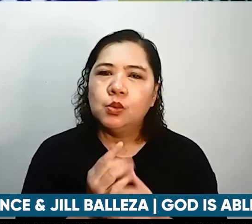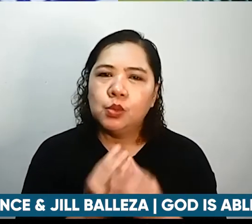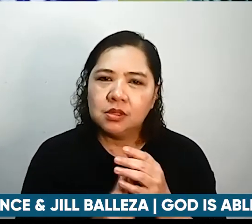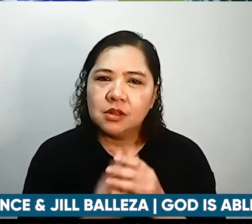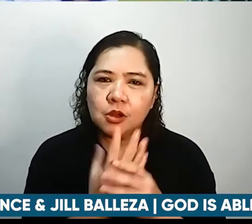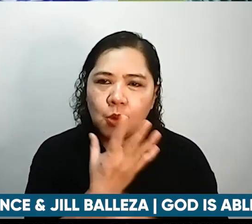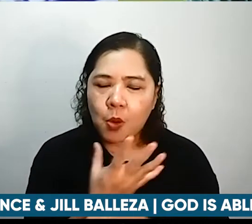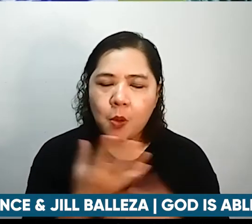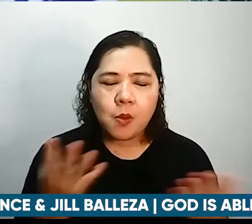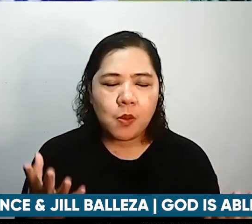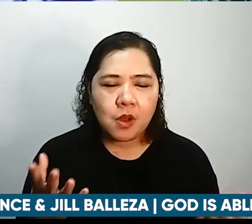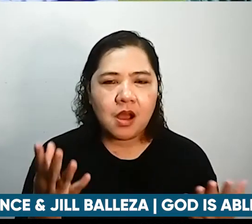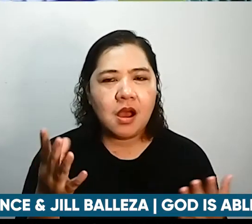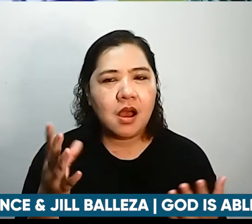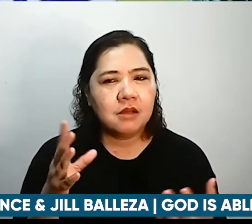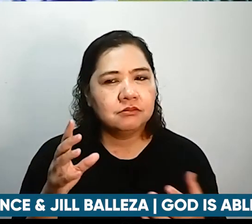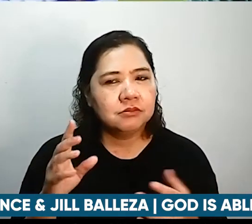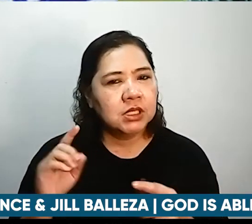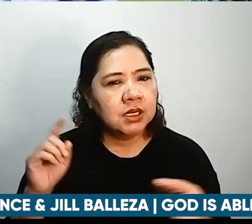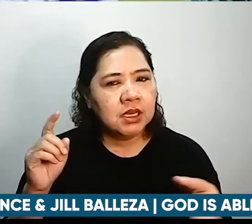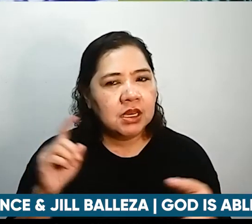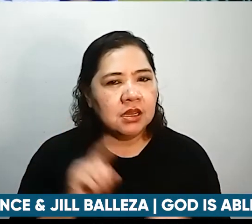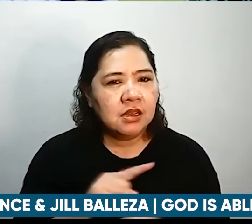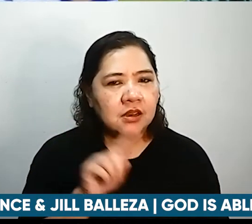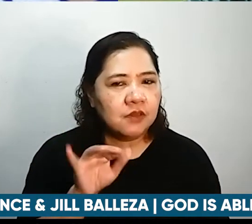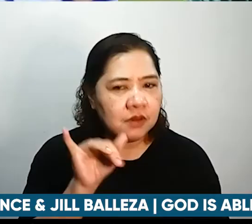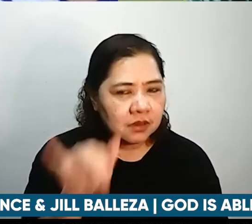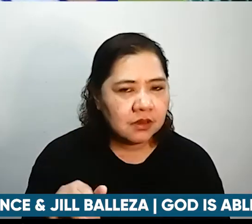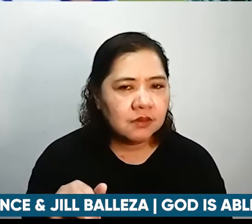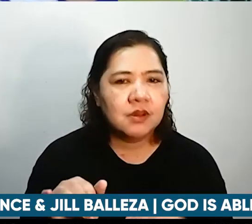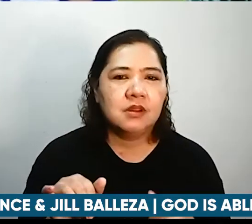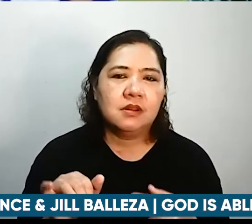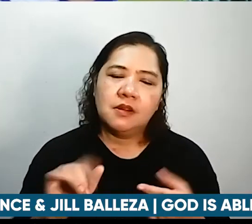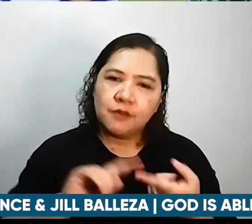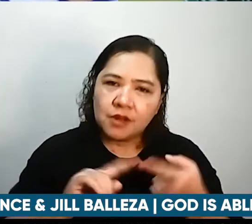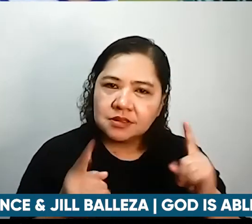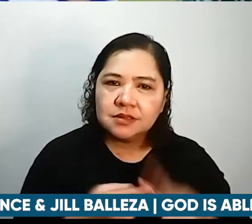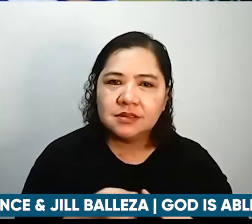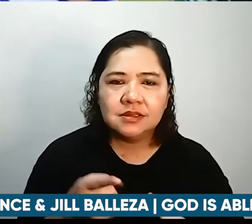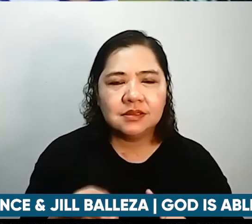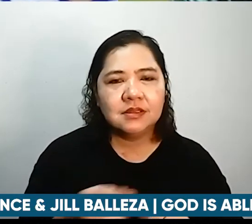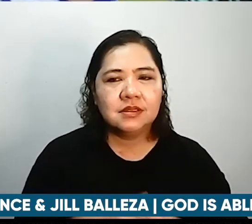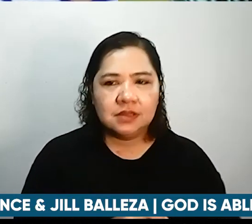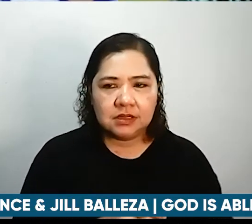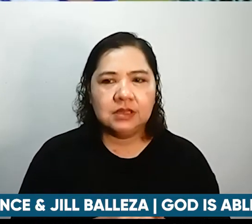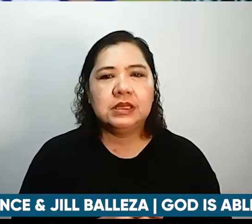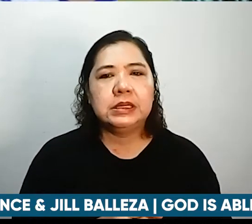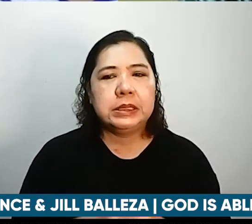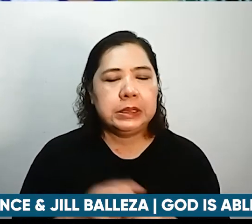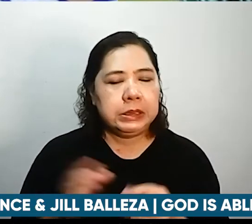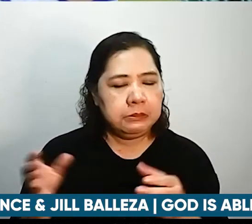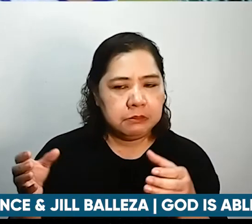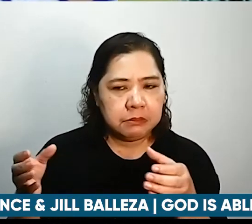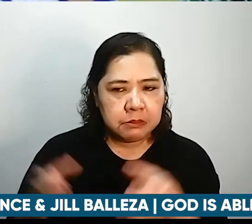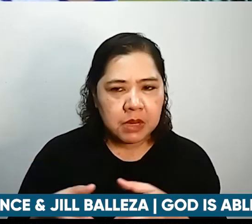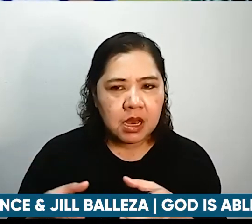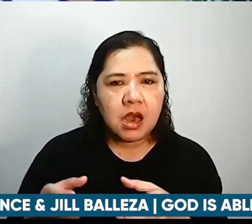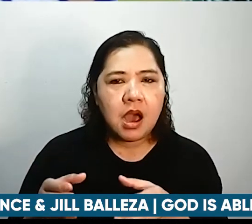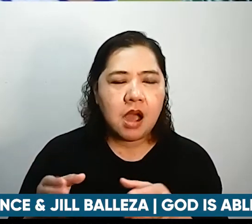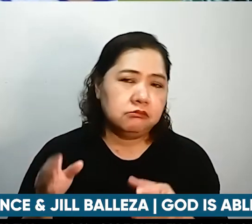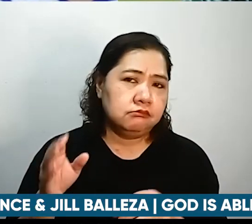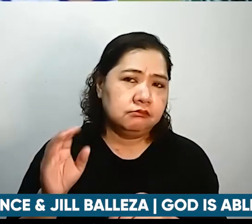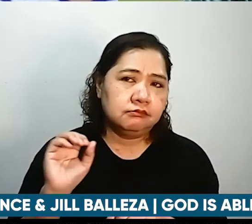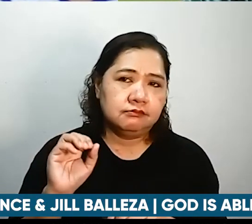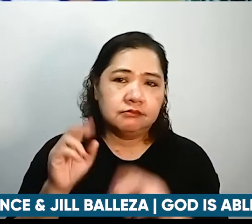lifelong friendships small groups maybe even house churches who knows makamalay nyo